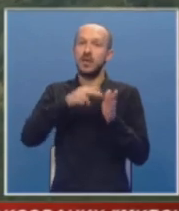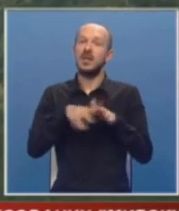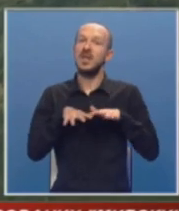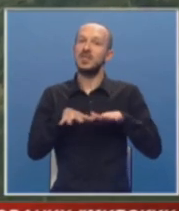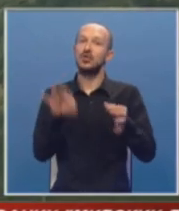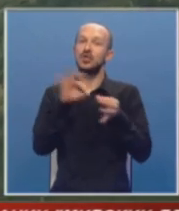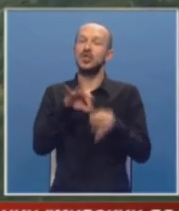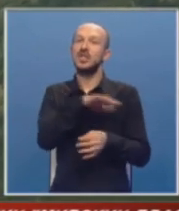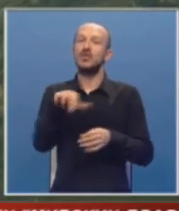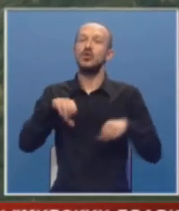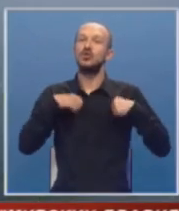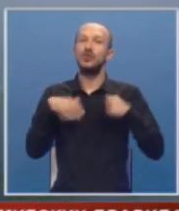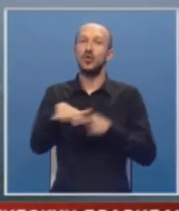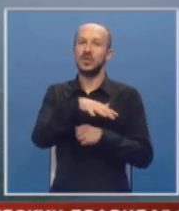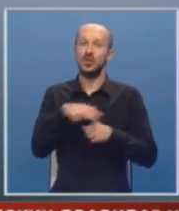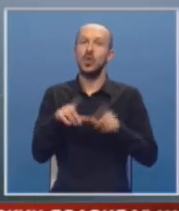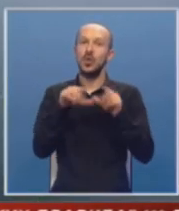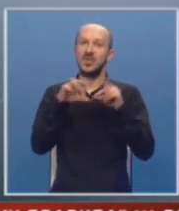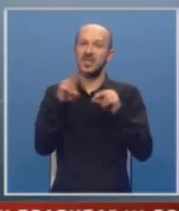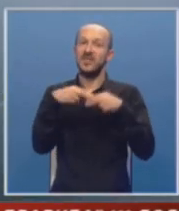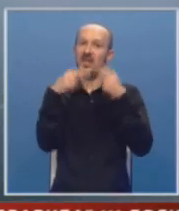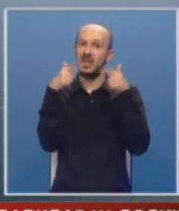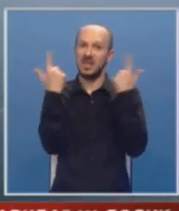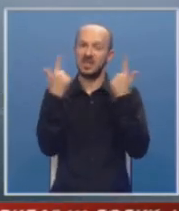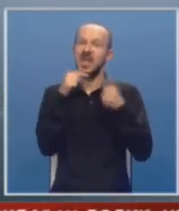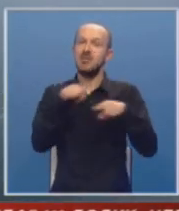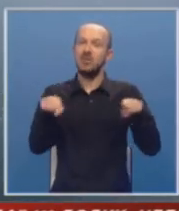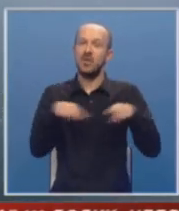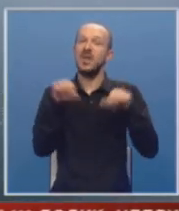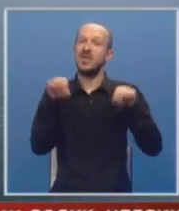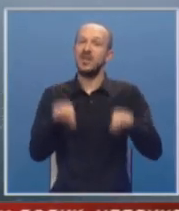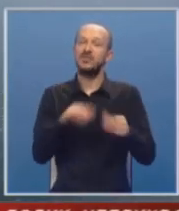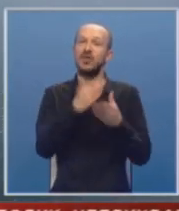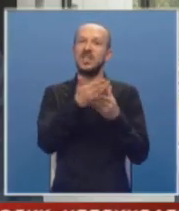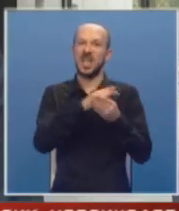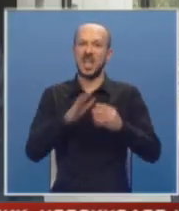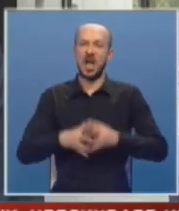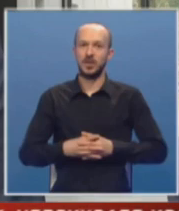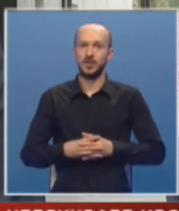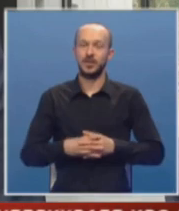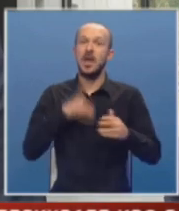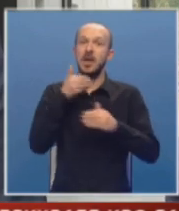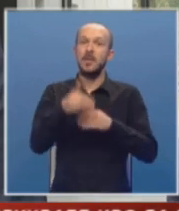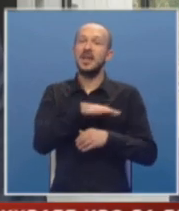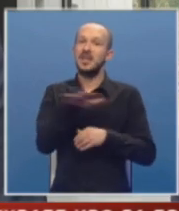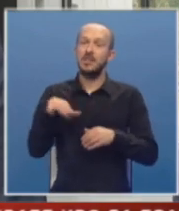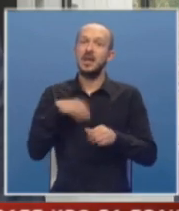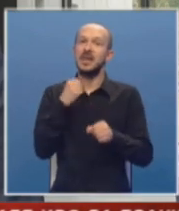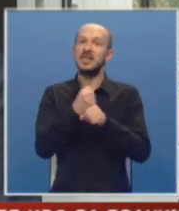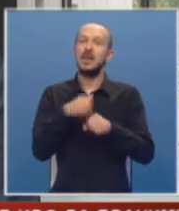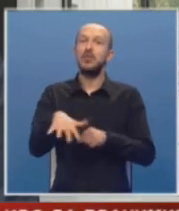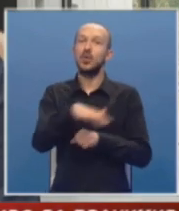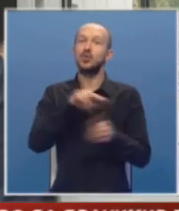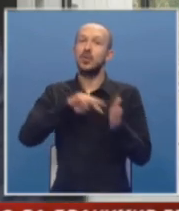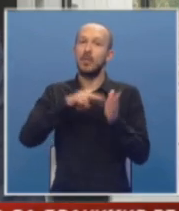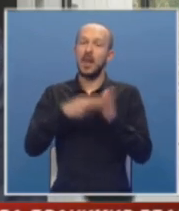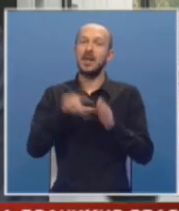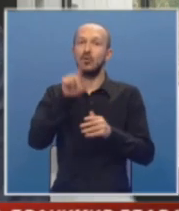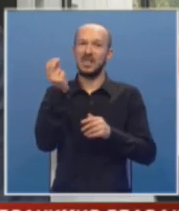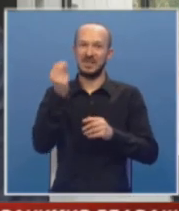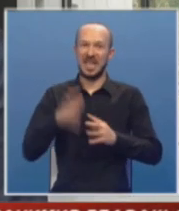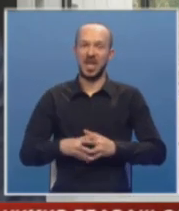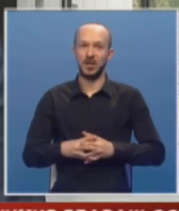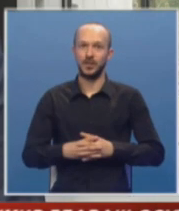razvoj i štiti svoju životnu sredinu. Ustav je veoma jasan i movinaju vlasništvo entiteta. Pred nama je izrada prostornog plana Republike